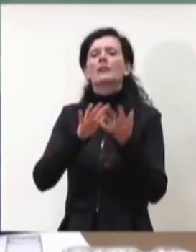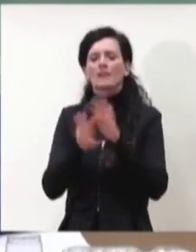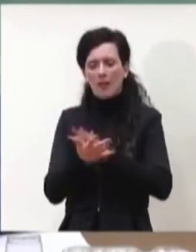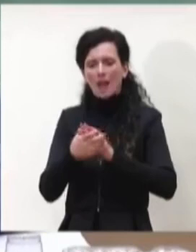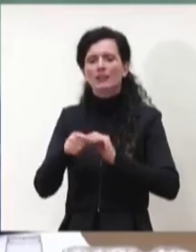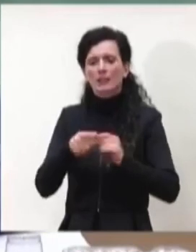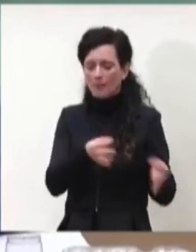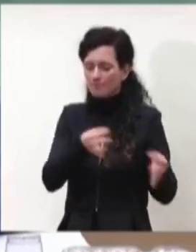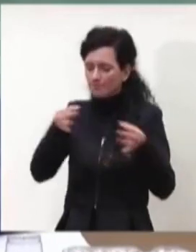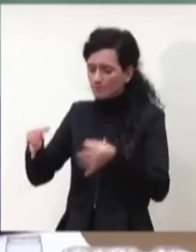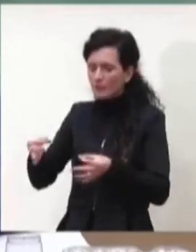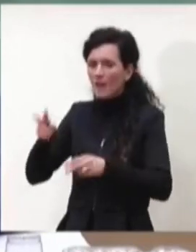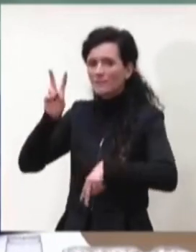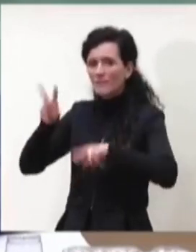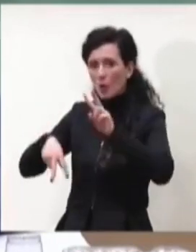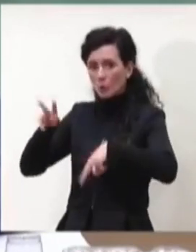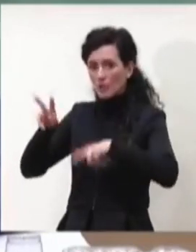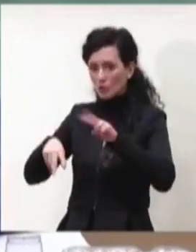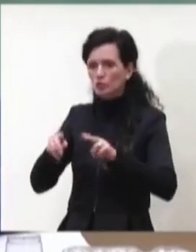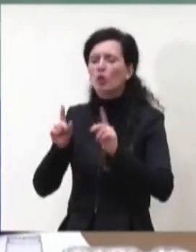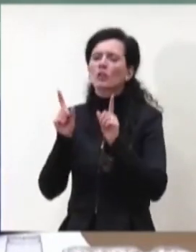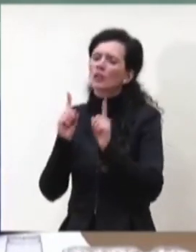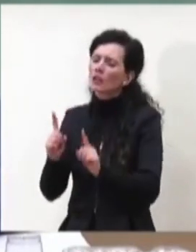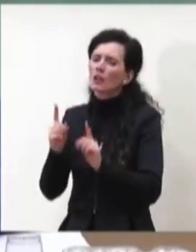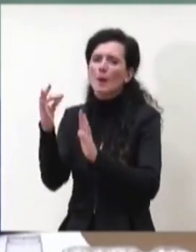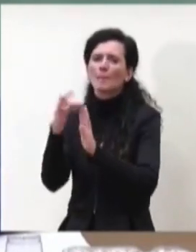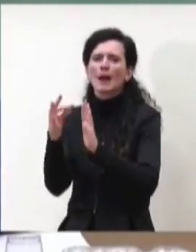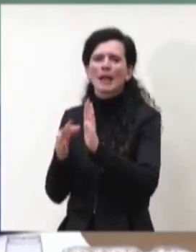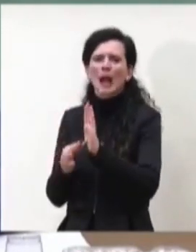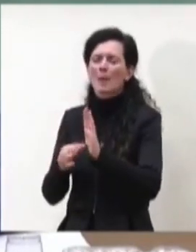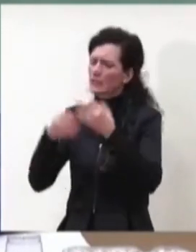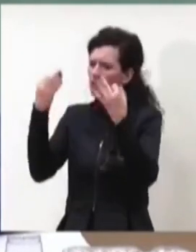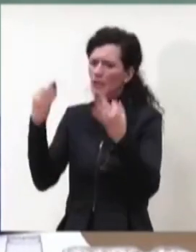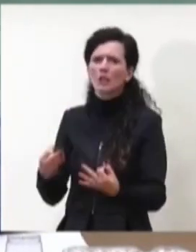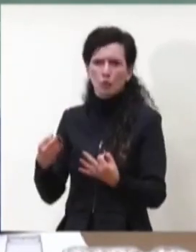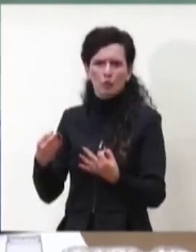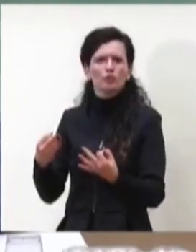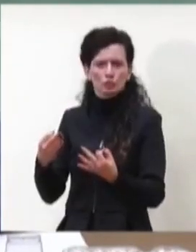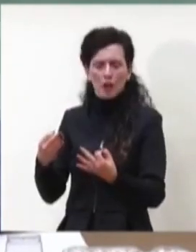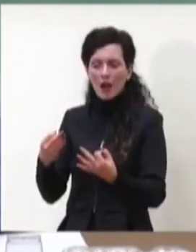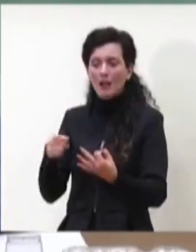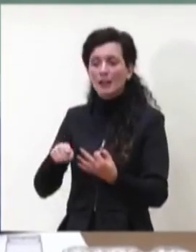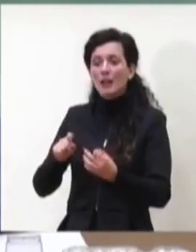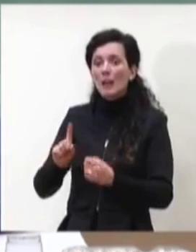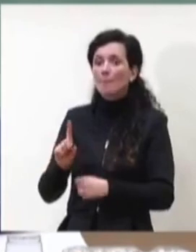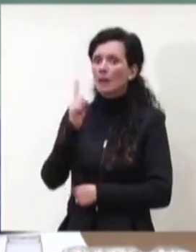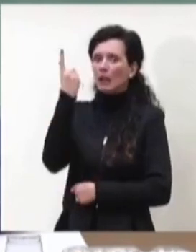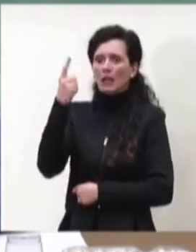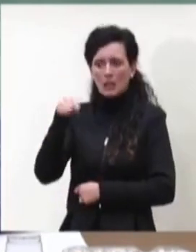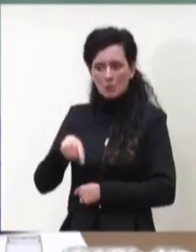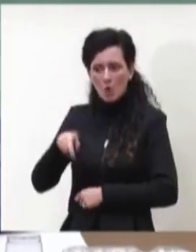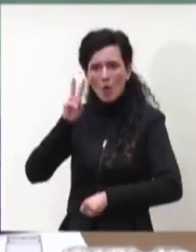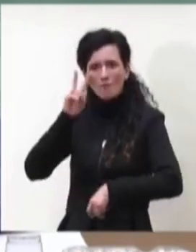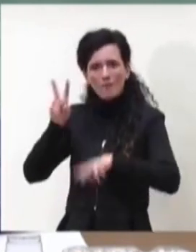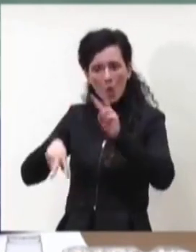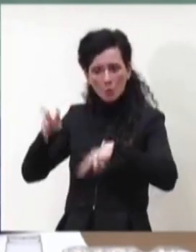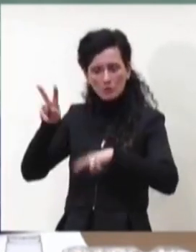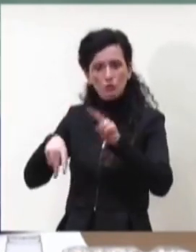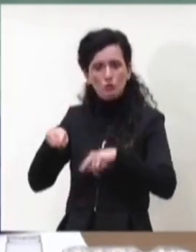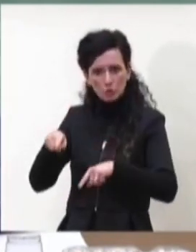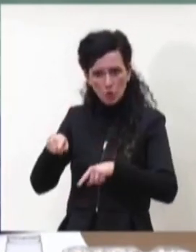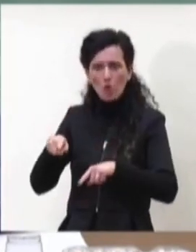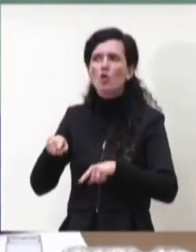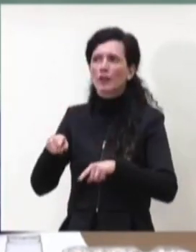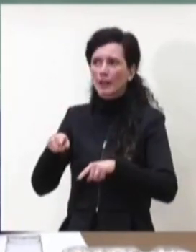parametri definiti che credo che ormai conosciamo. La prima valutazione è quella che riguarda come vedete la